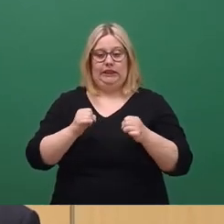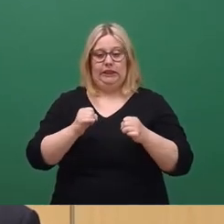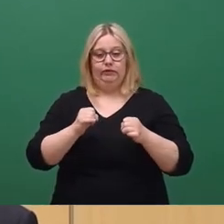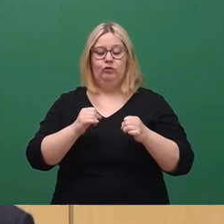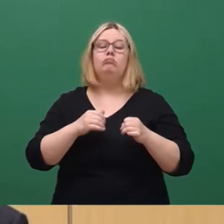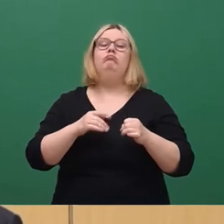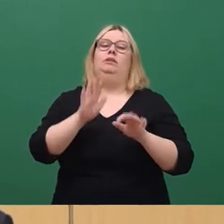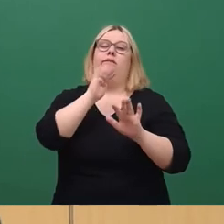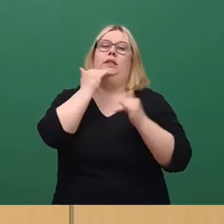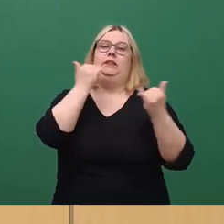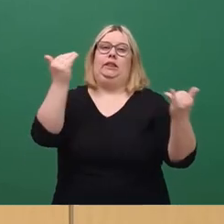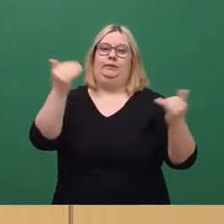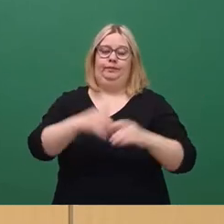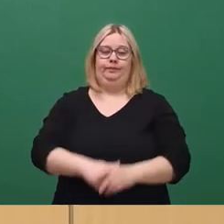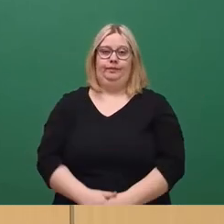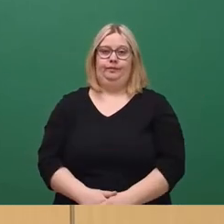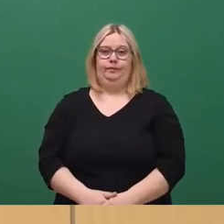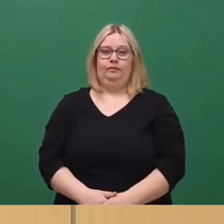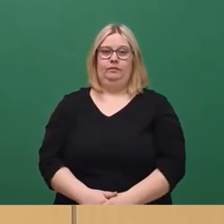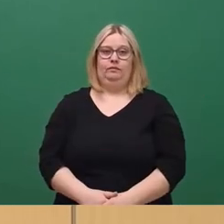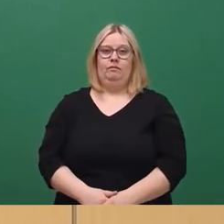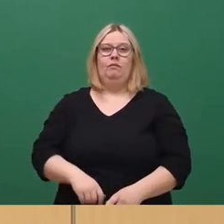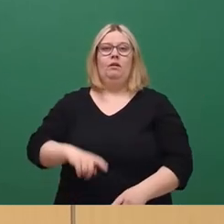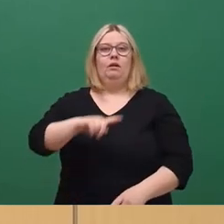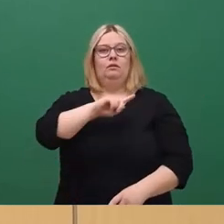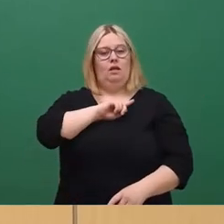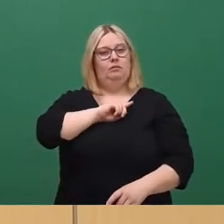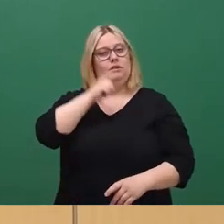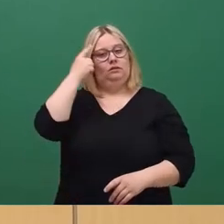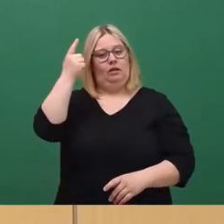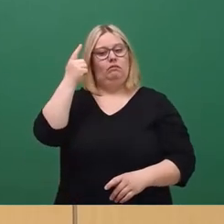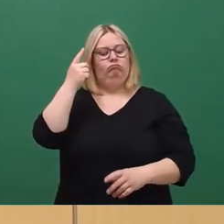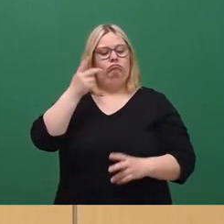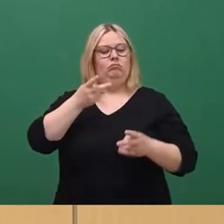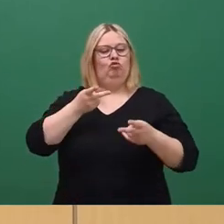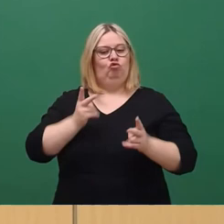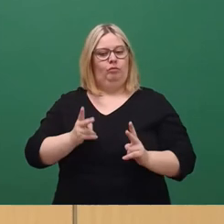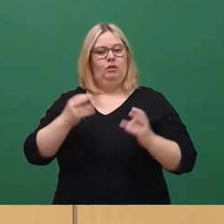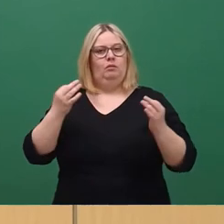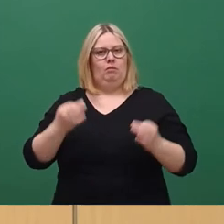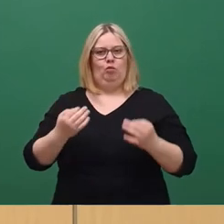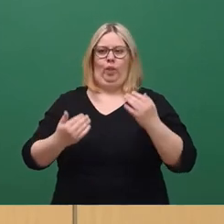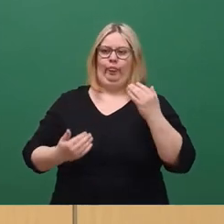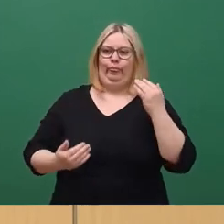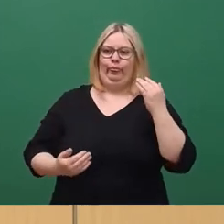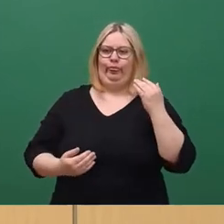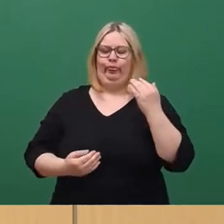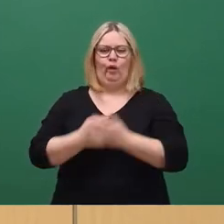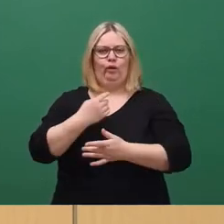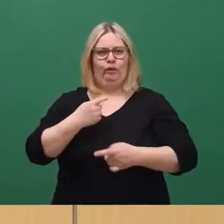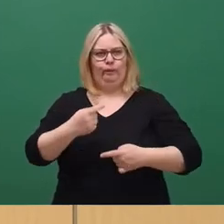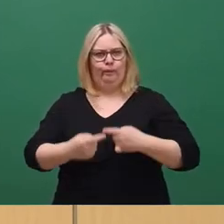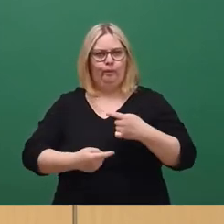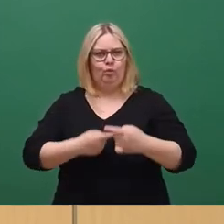herzliches Dankeschön. Ich halte den Ansatz für richtig, dass wir einen Prozess beginnen, bei dem es um verschiedene